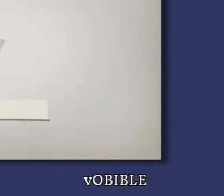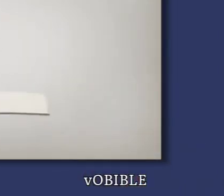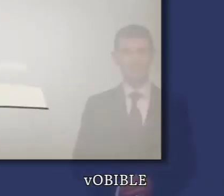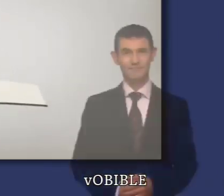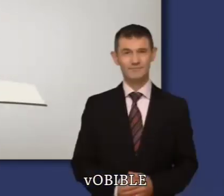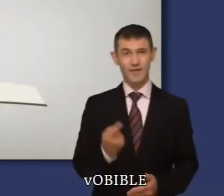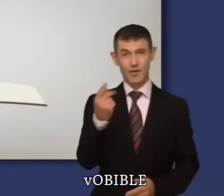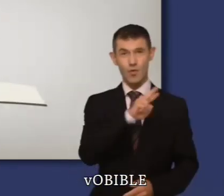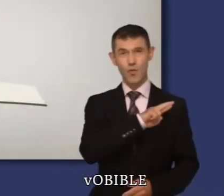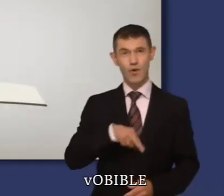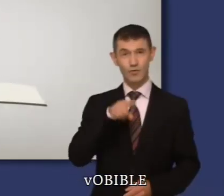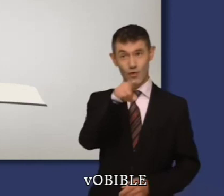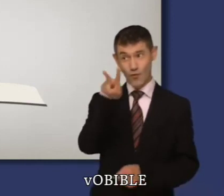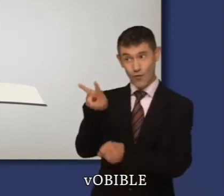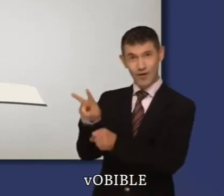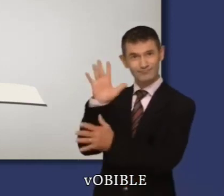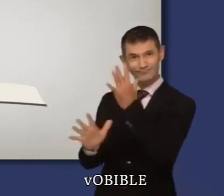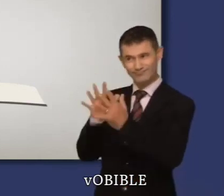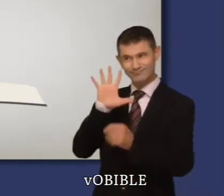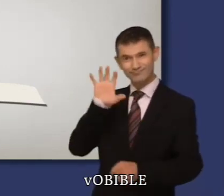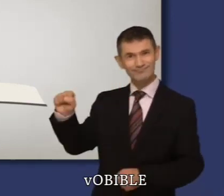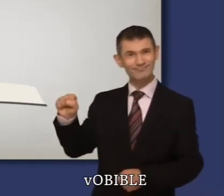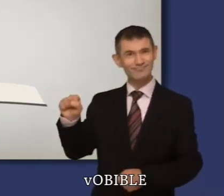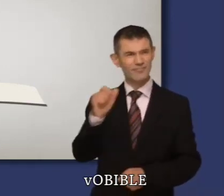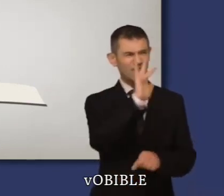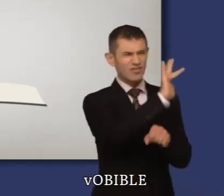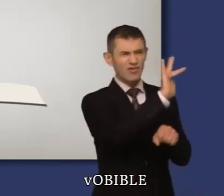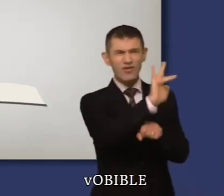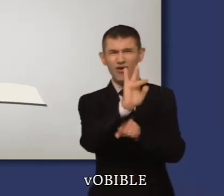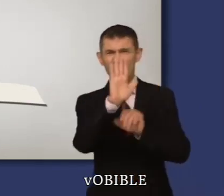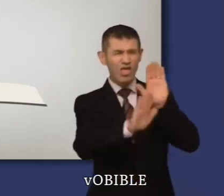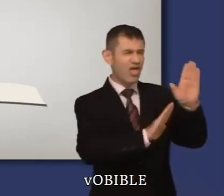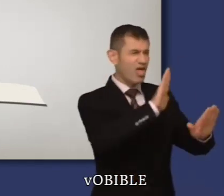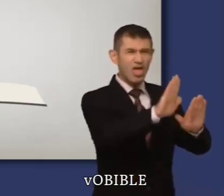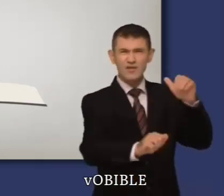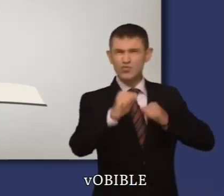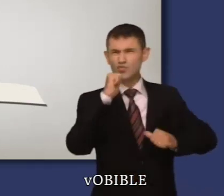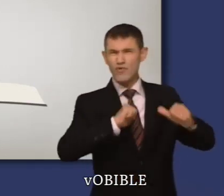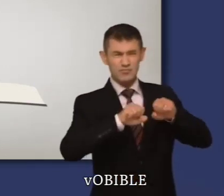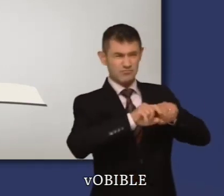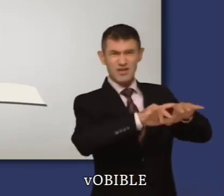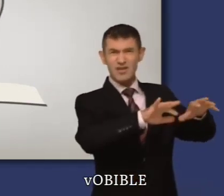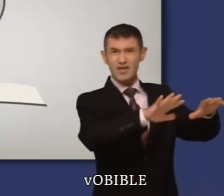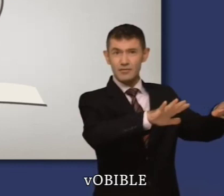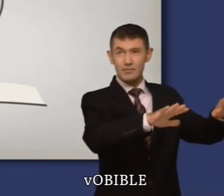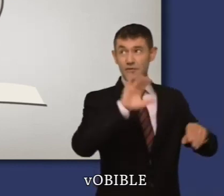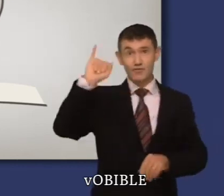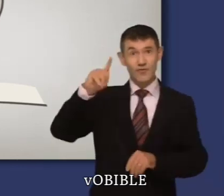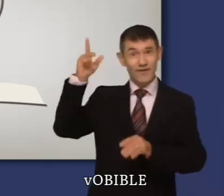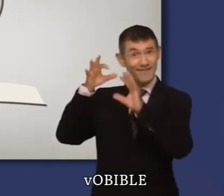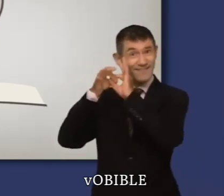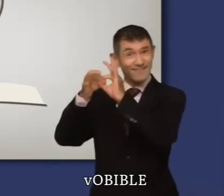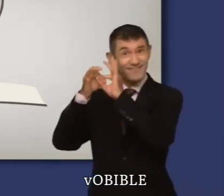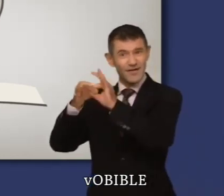Au cours de votre lecture de Un roi, notez que le faux culte produit de grandes souffrances, alors que le vrai culte